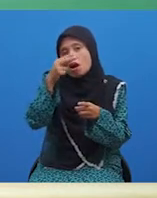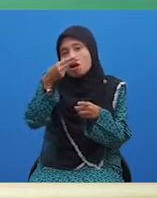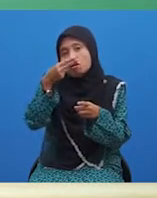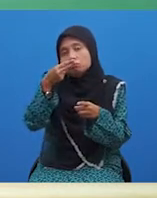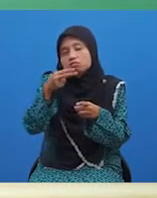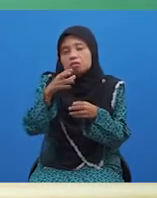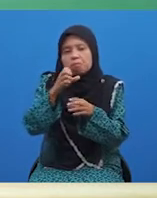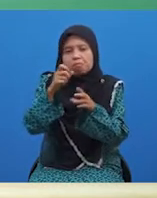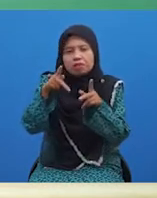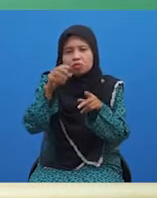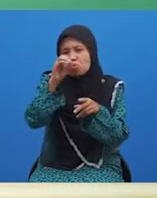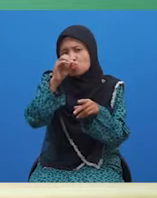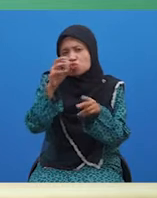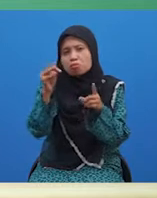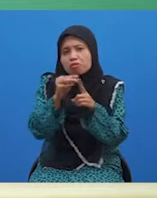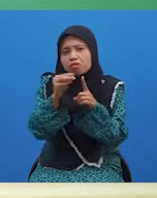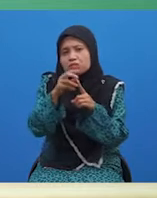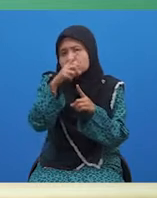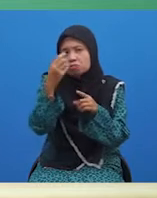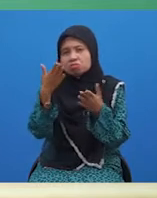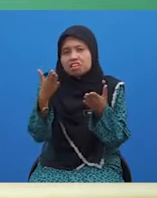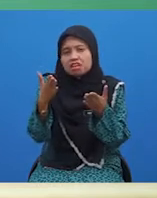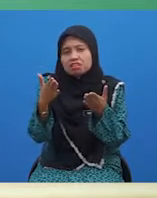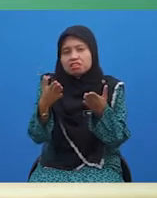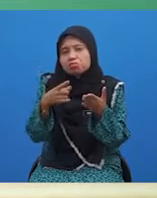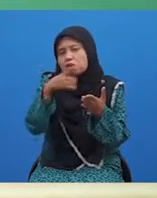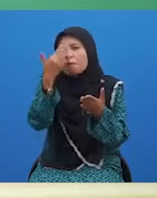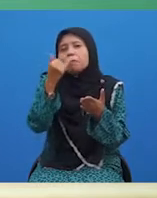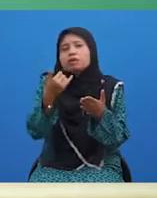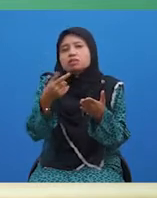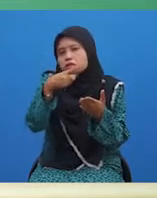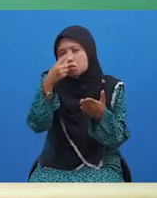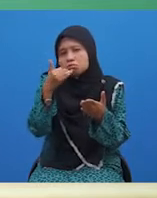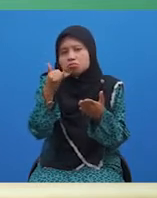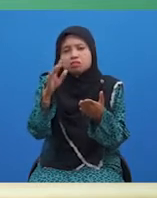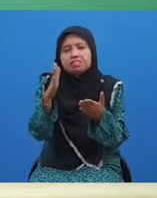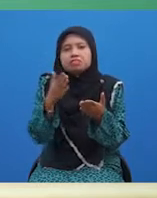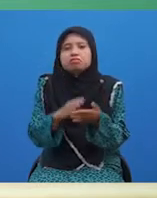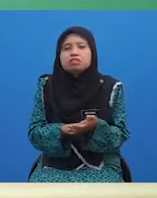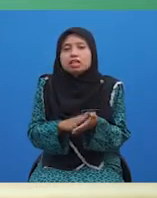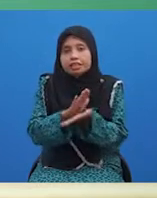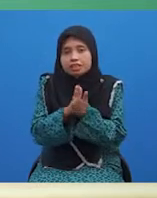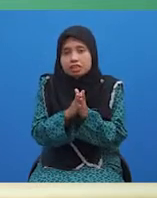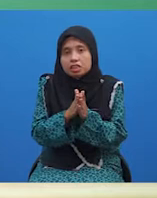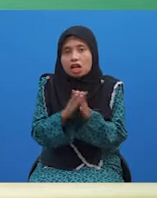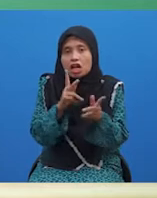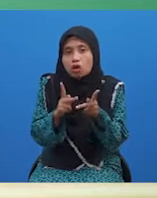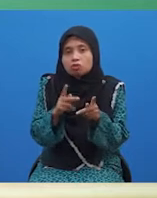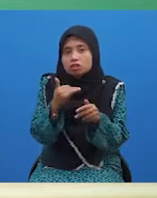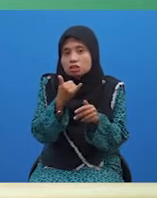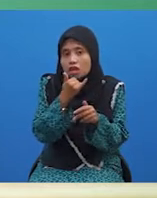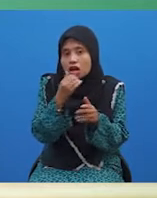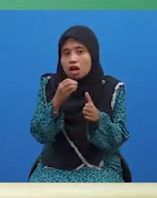dapat kosong markah sebab tidak ada penjelasan sebab kesalahannya. Jika ada pelajar yang menulis